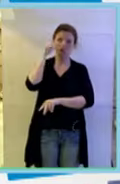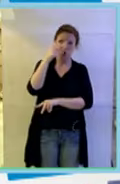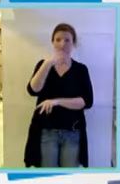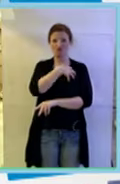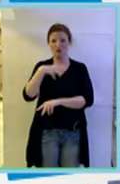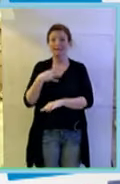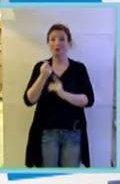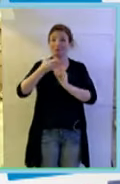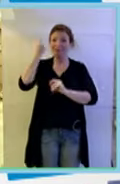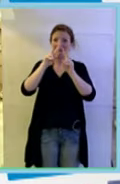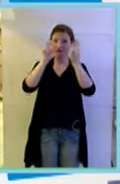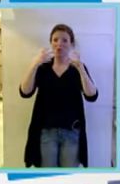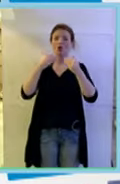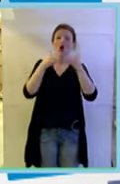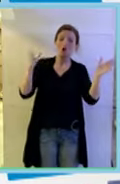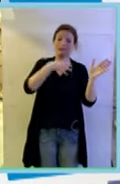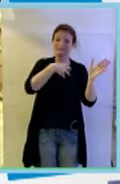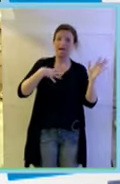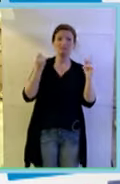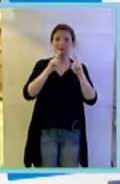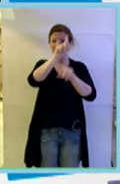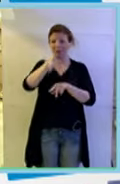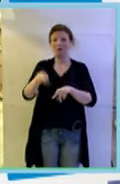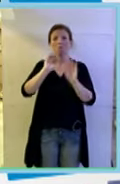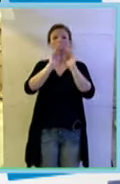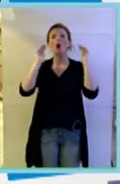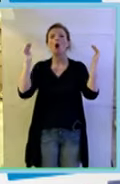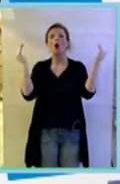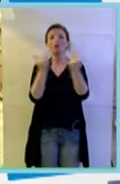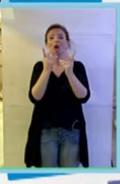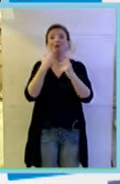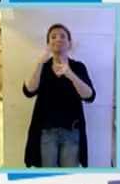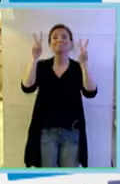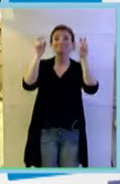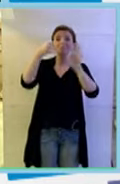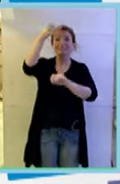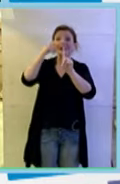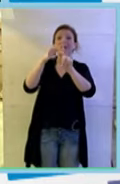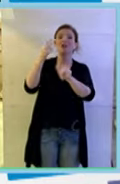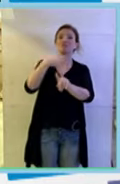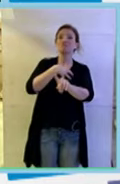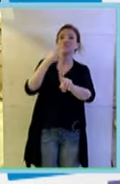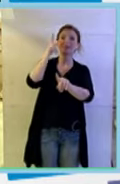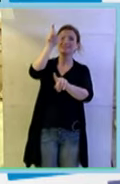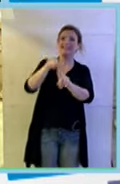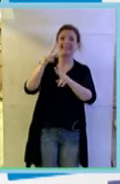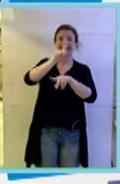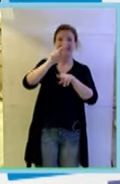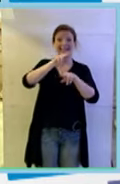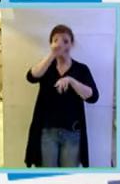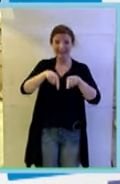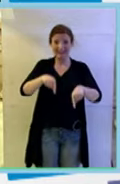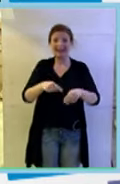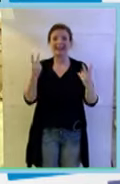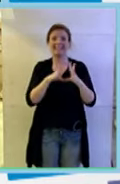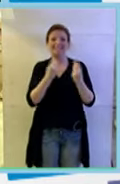Quando parliamo di Open Science, non in Italia, nel mondo, in realtà parliamo di una scienziata italiana, molto più giovane in Italia che è Taccini, che è qui con noi,